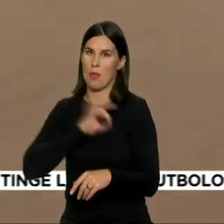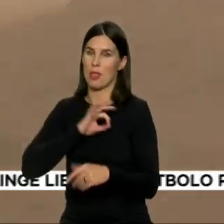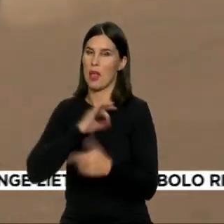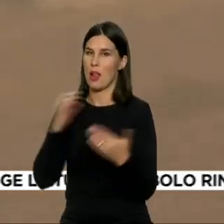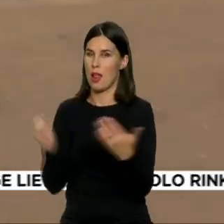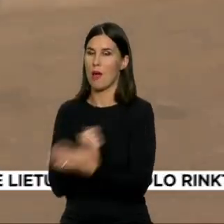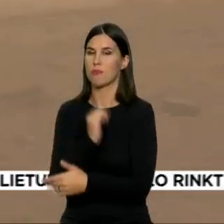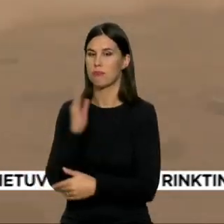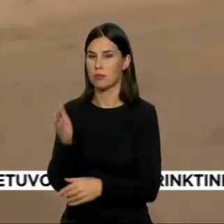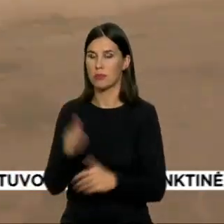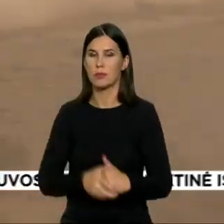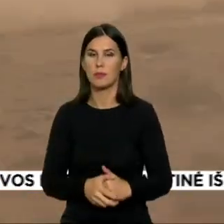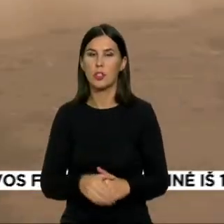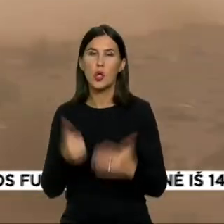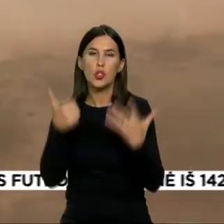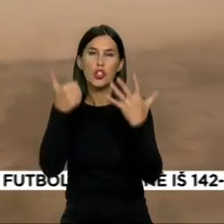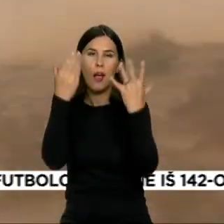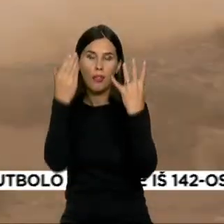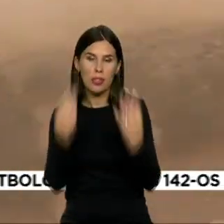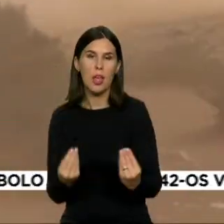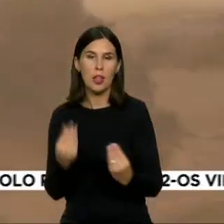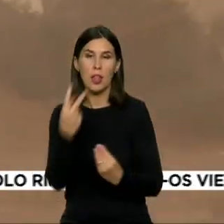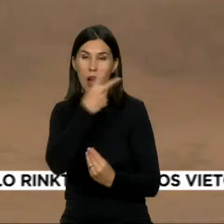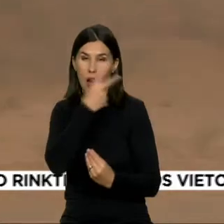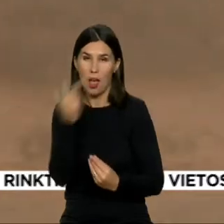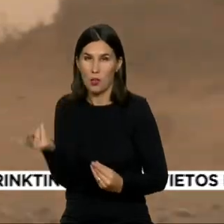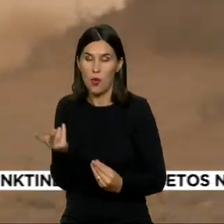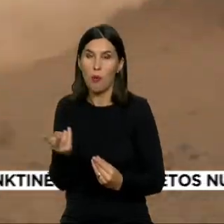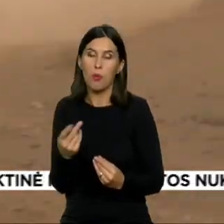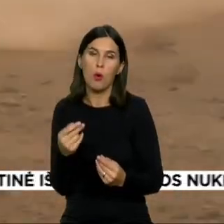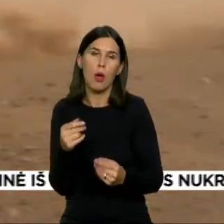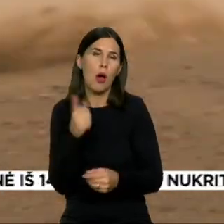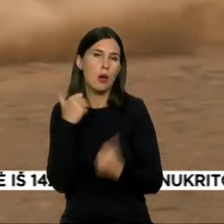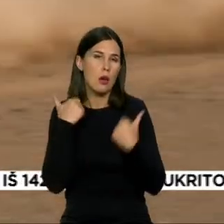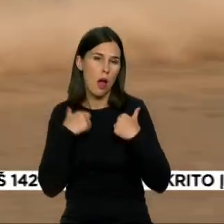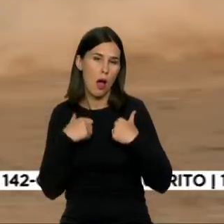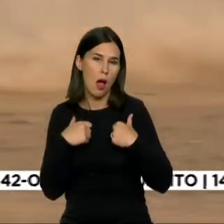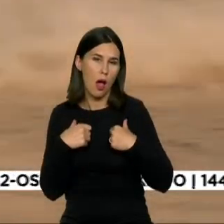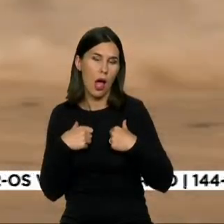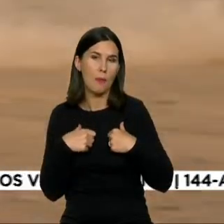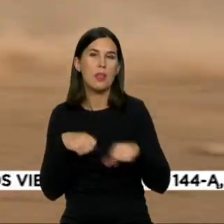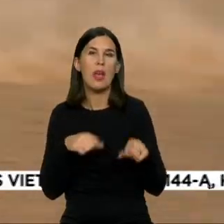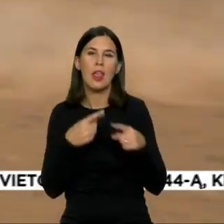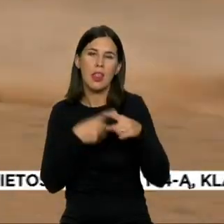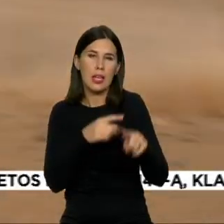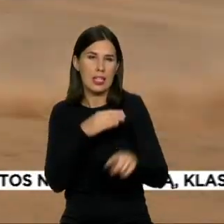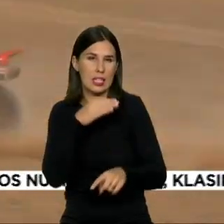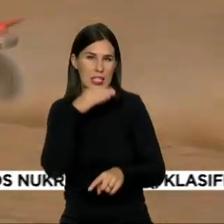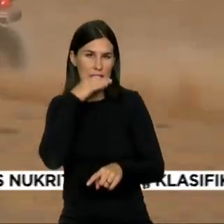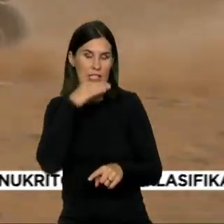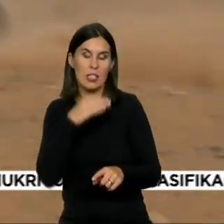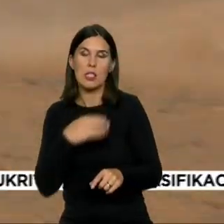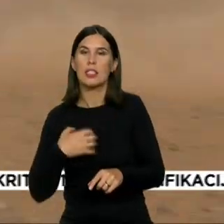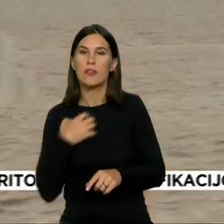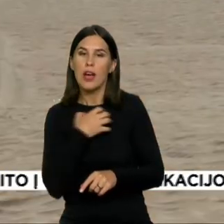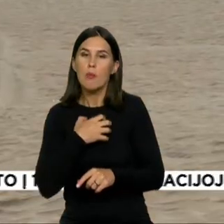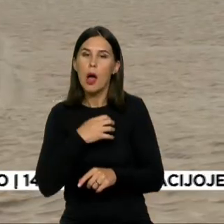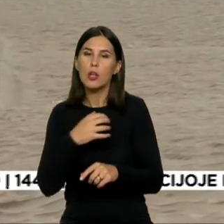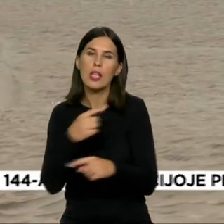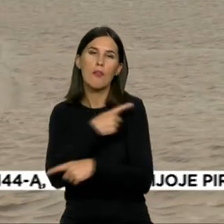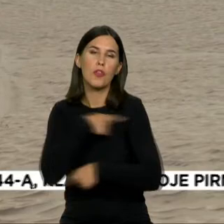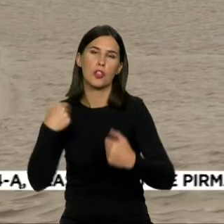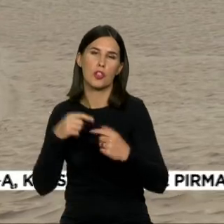Šeštai Maroko Ralyjo diena lietuviams nebebuvo, kur skubėti, tausojant techniką svarbiausia pasiekti finišą. Paskutinėje tokio lygio